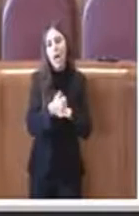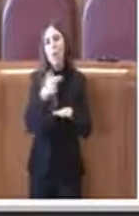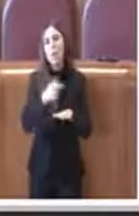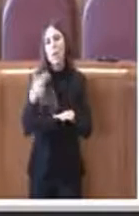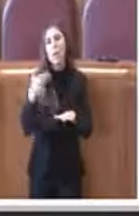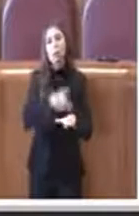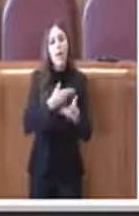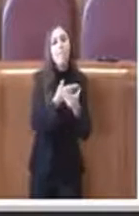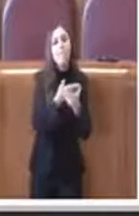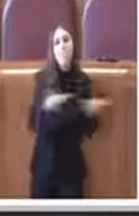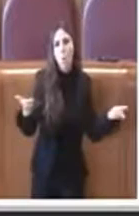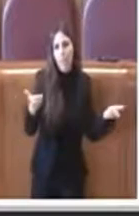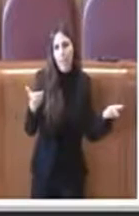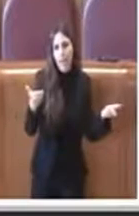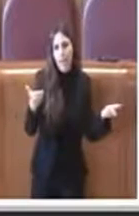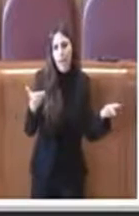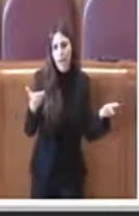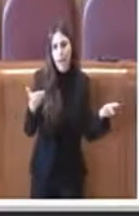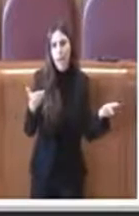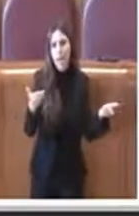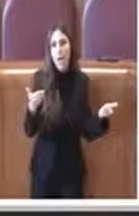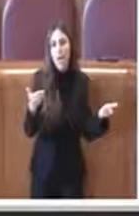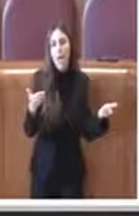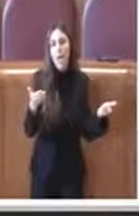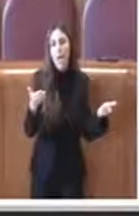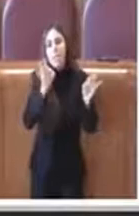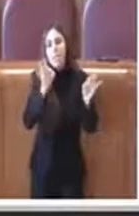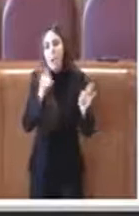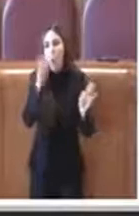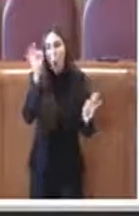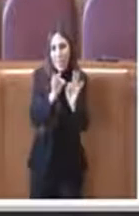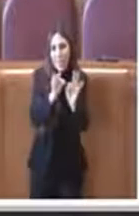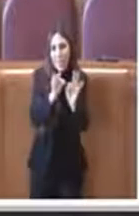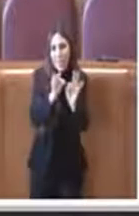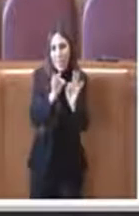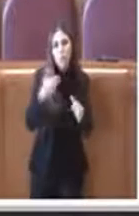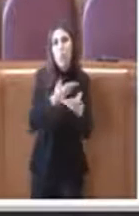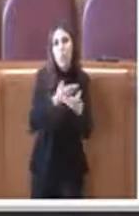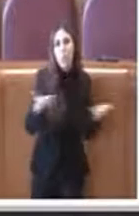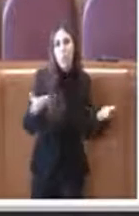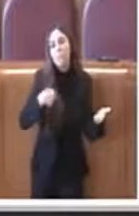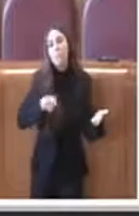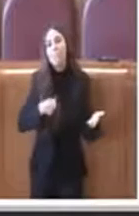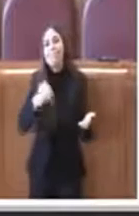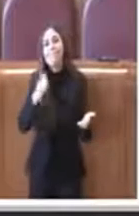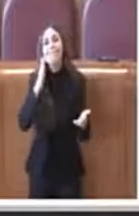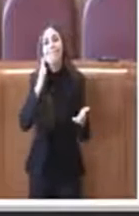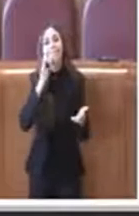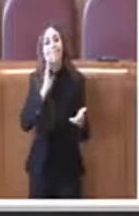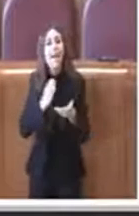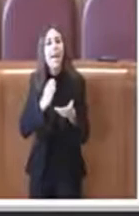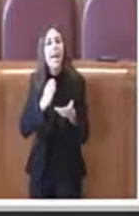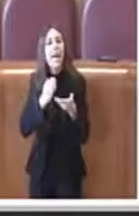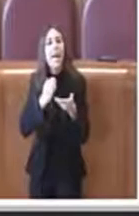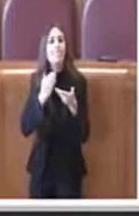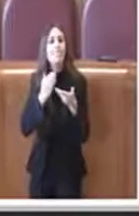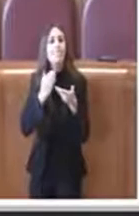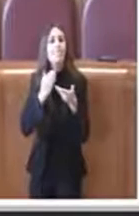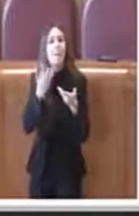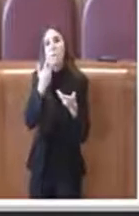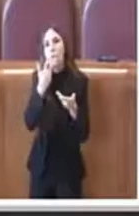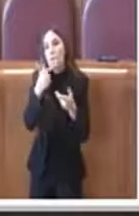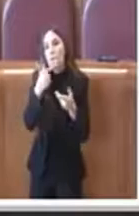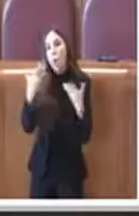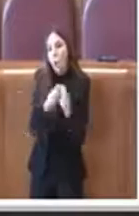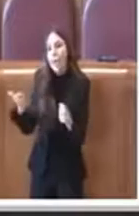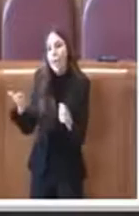pubbliche e questo è per questo che io sinceramente faccio un invito a tutti i colleghi di